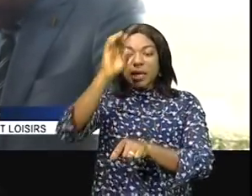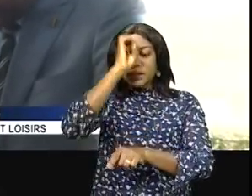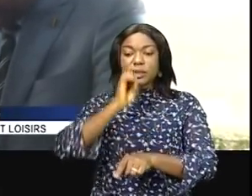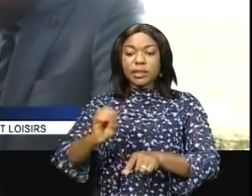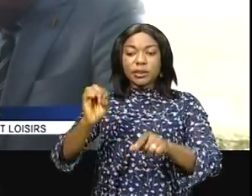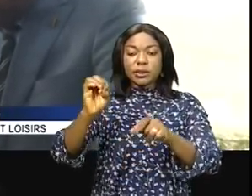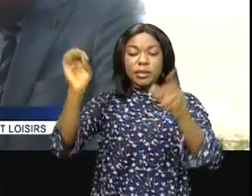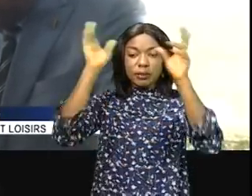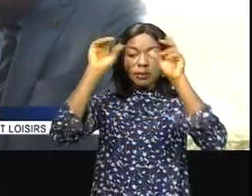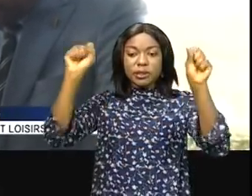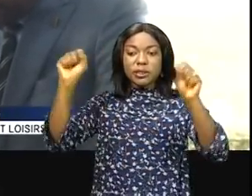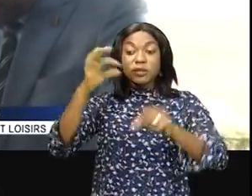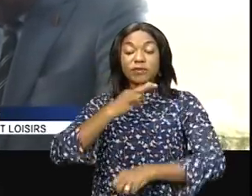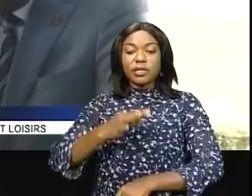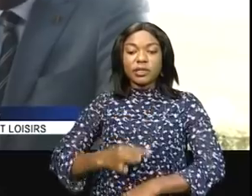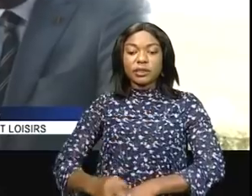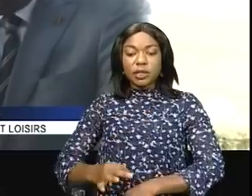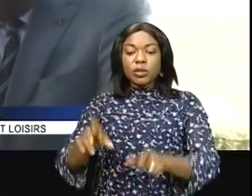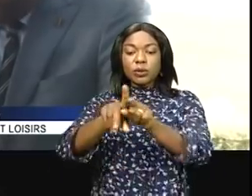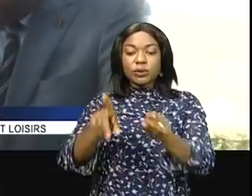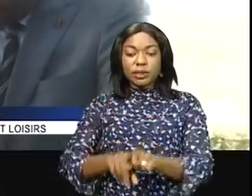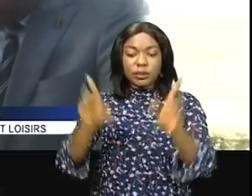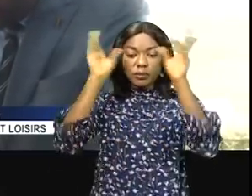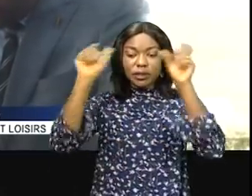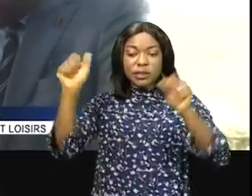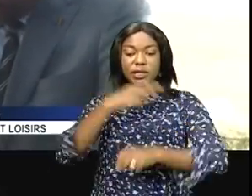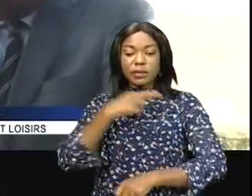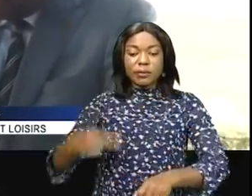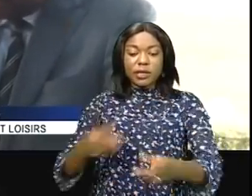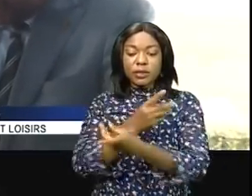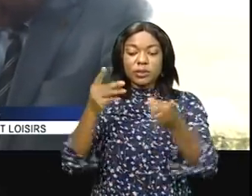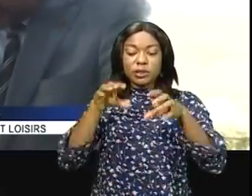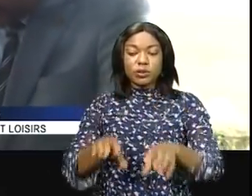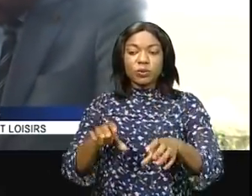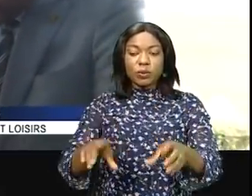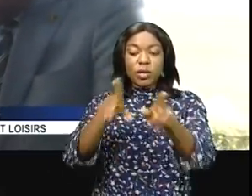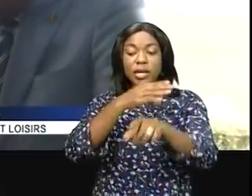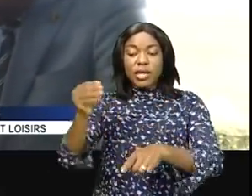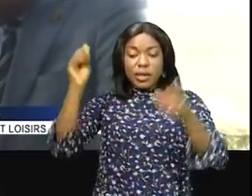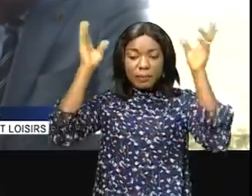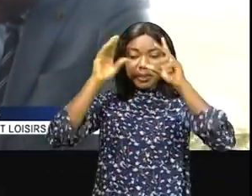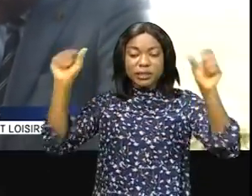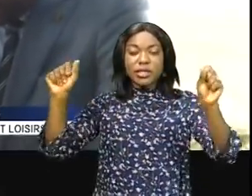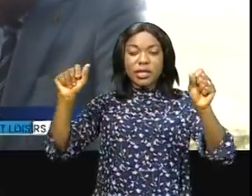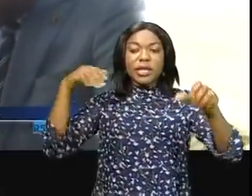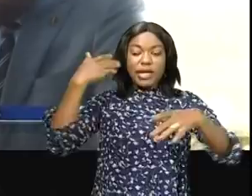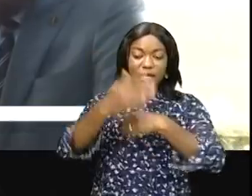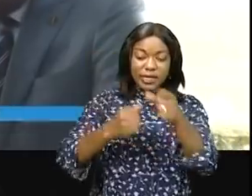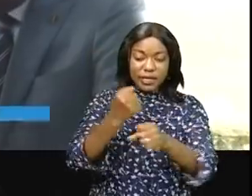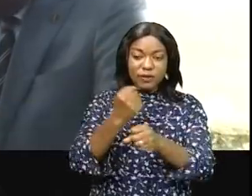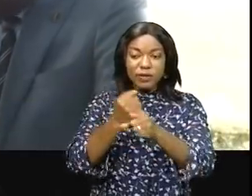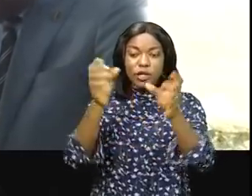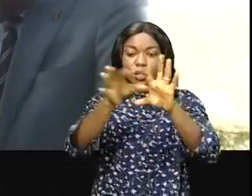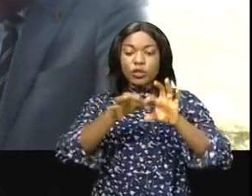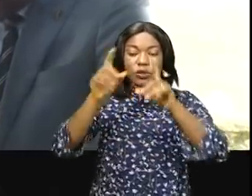Tchisekedi-Chilombo, président de la République démocratique du Congo et président en exercice de l'Union africaine, pour